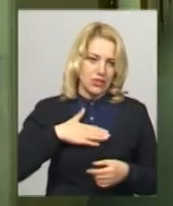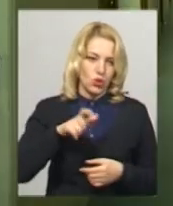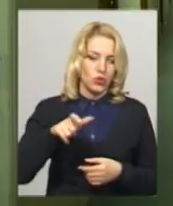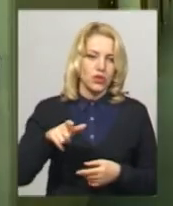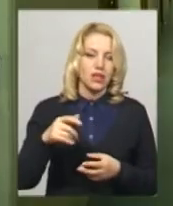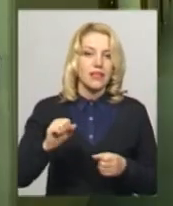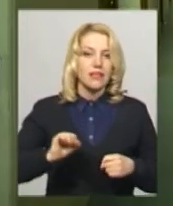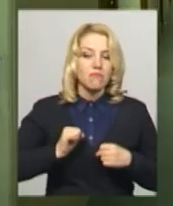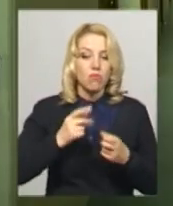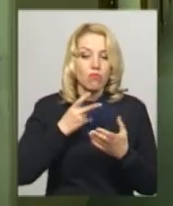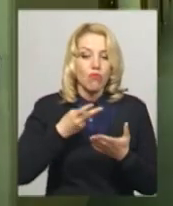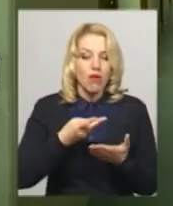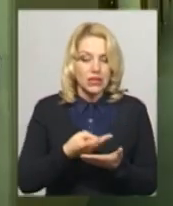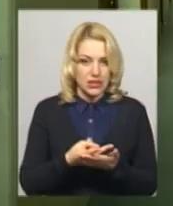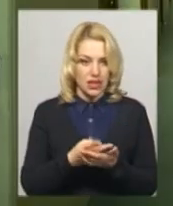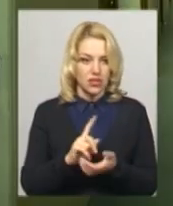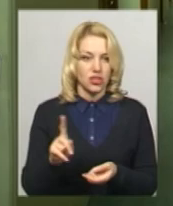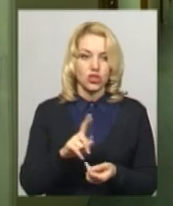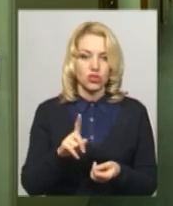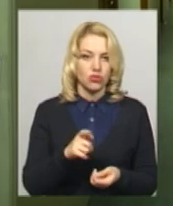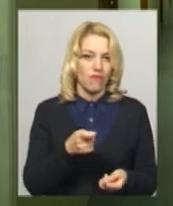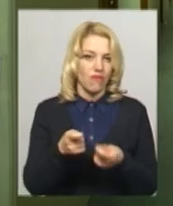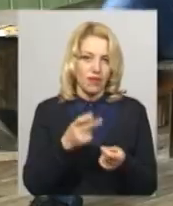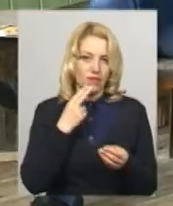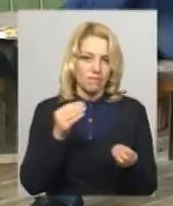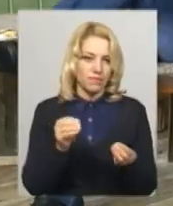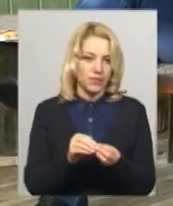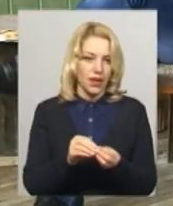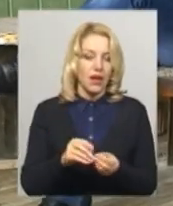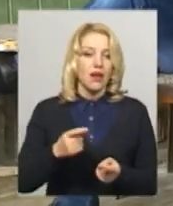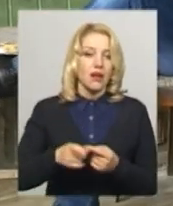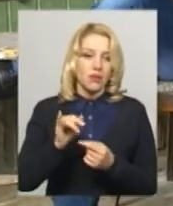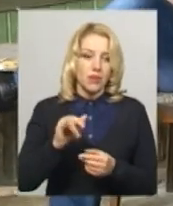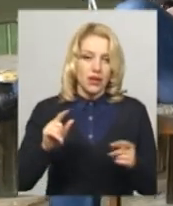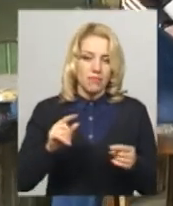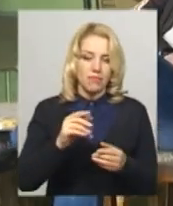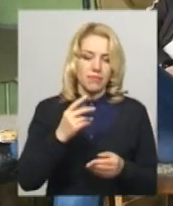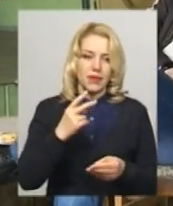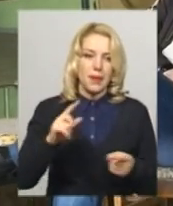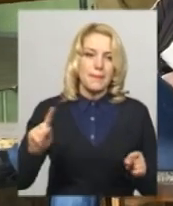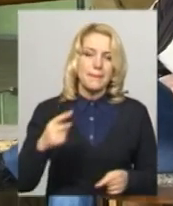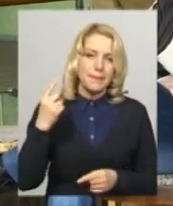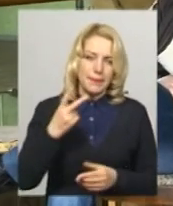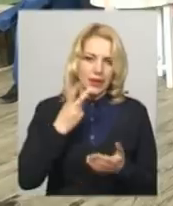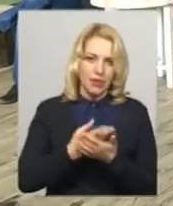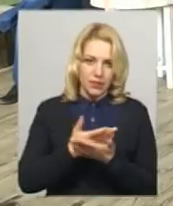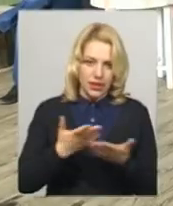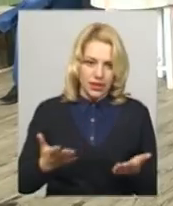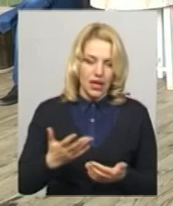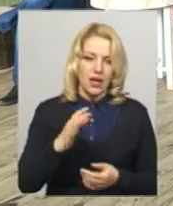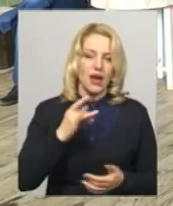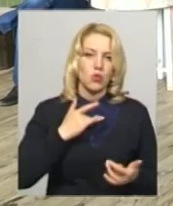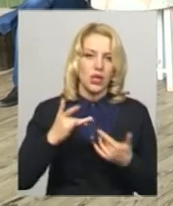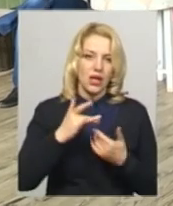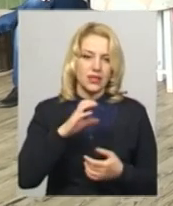люди, от ми от такі, нам би варто щось з цим зробити. Прем'єра оновленої п'єси «Ревізора» у театрі імені Михайла Старицького